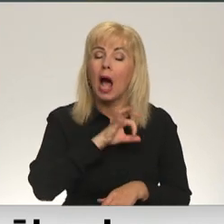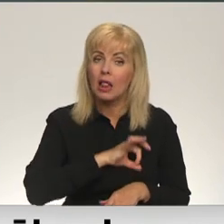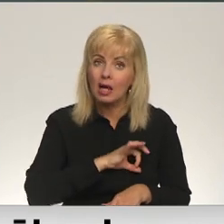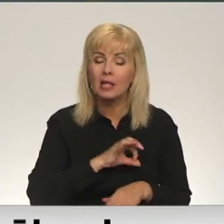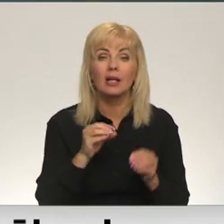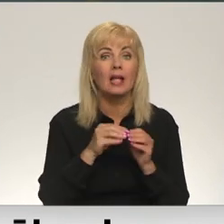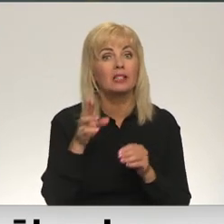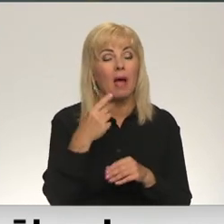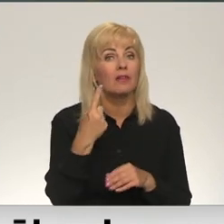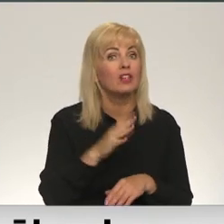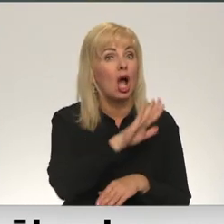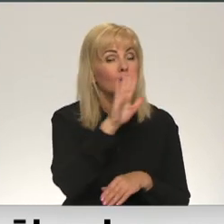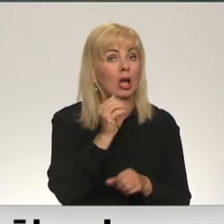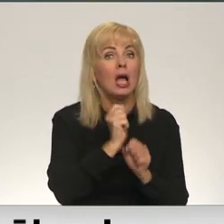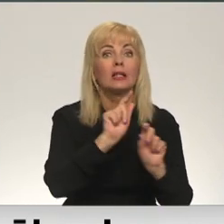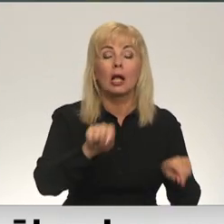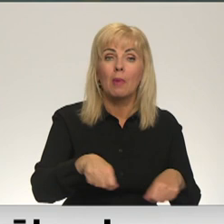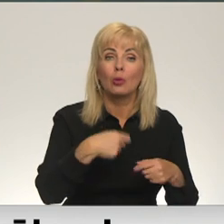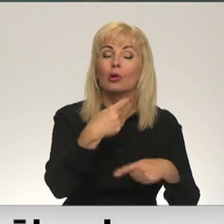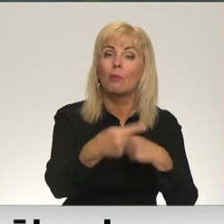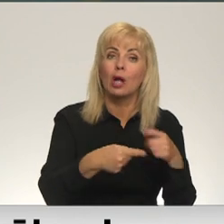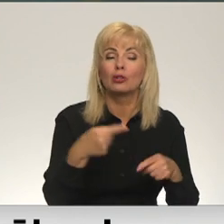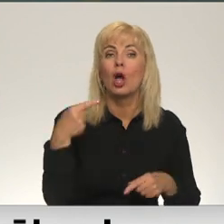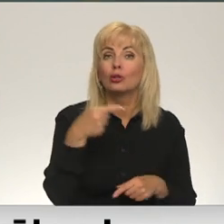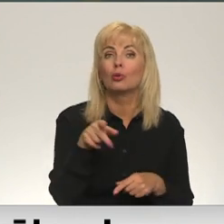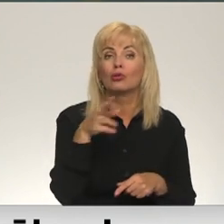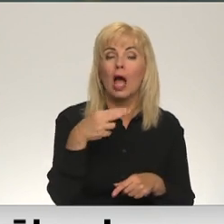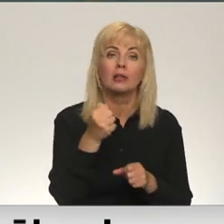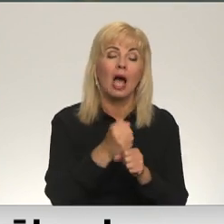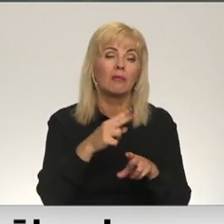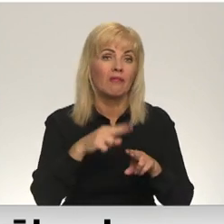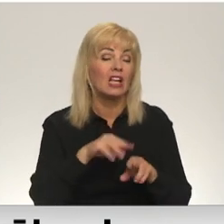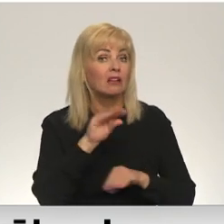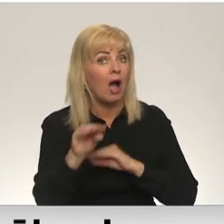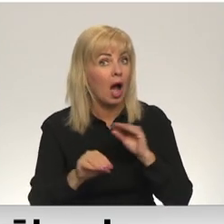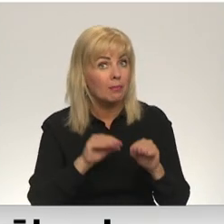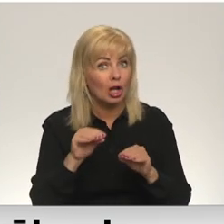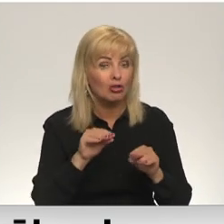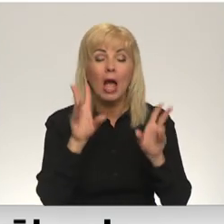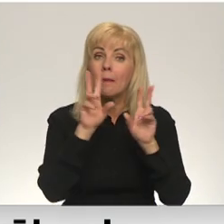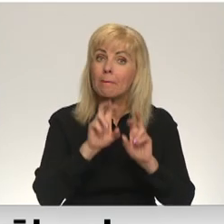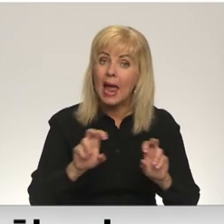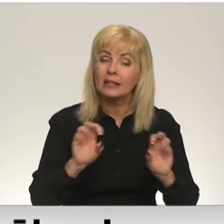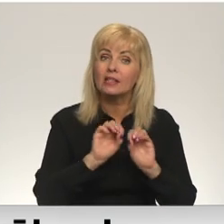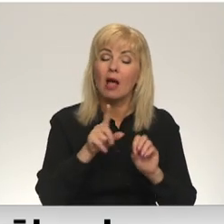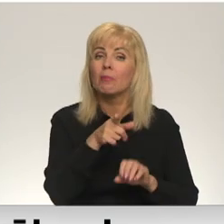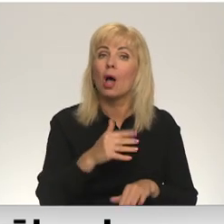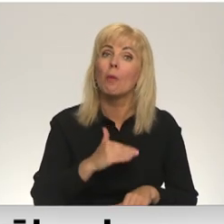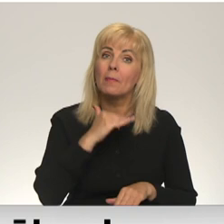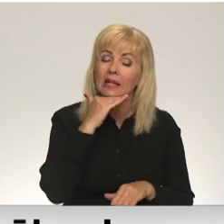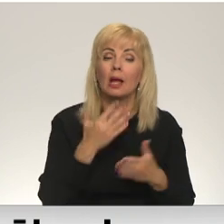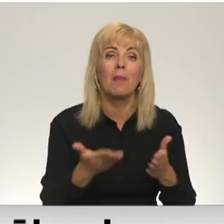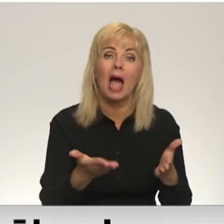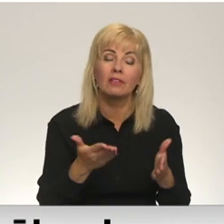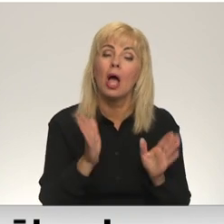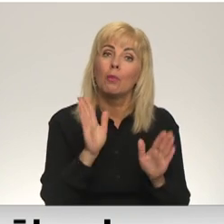arī 10 eiro dienā par darba audzināšanas procesu un 1000 eiro darba vietas aprīkošanai, pētījumā uzsveic, ka tas nav pietiekami efektīvi